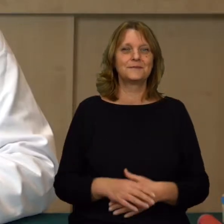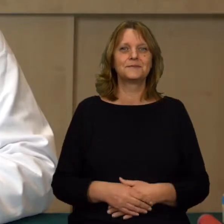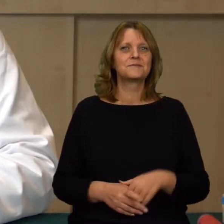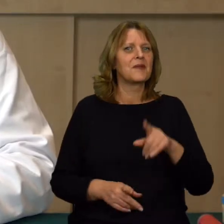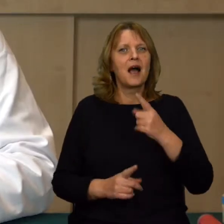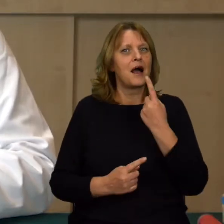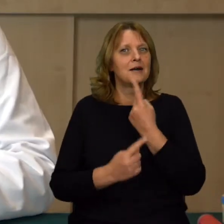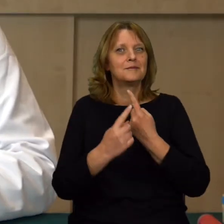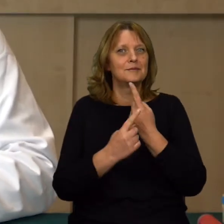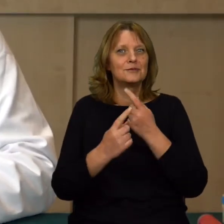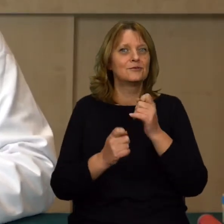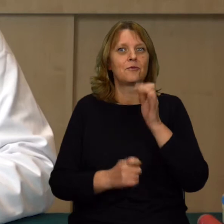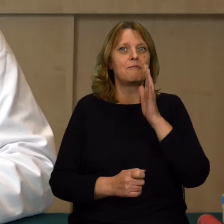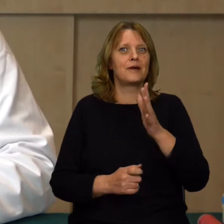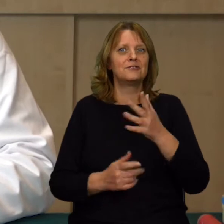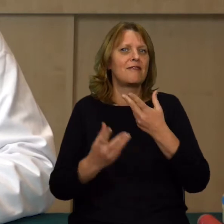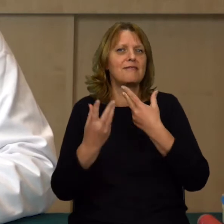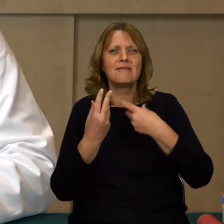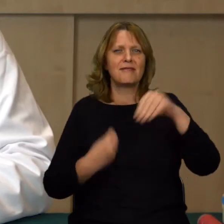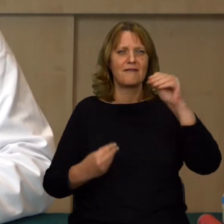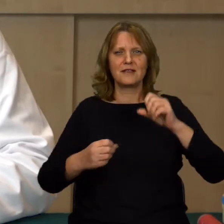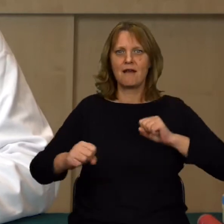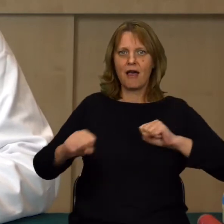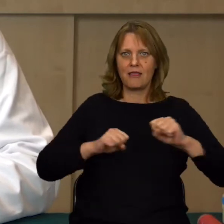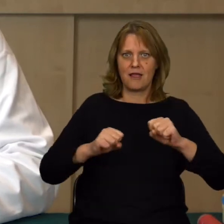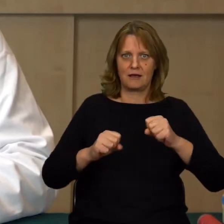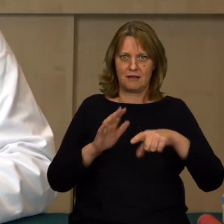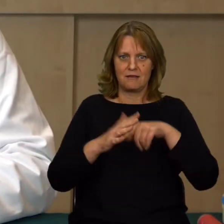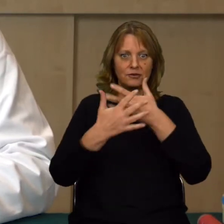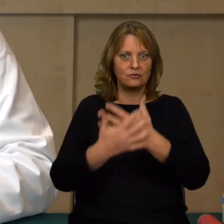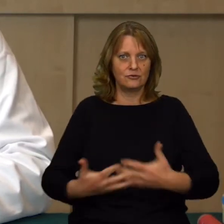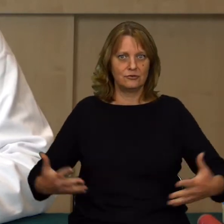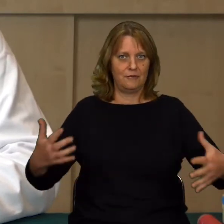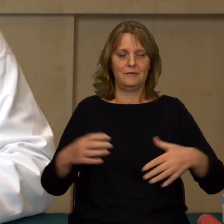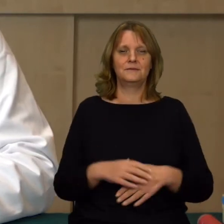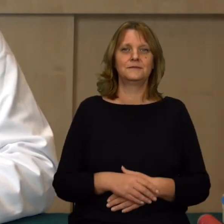Jak myślicie, co będzie największym źródłem energii na naszej planecie?